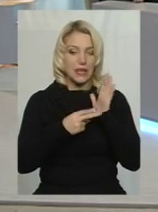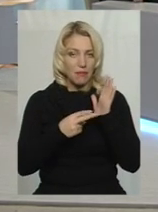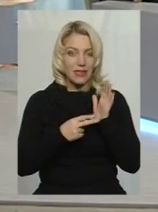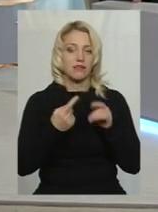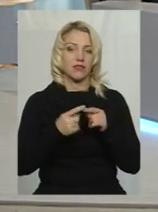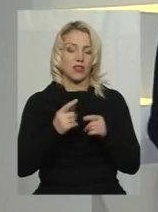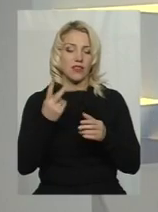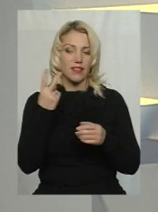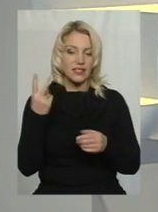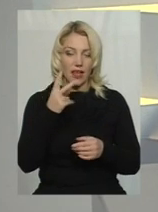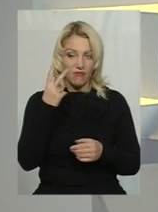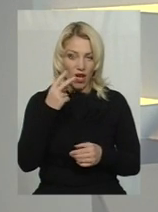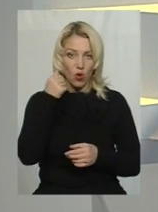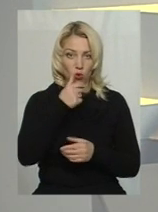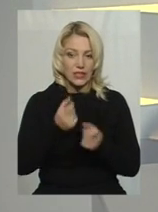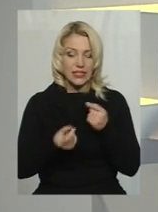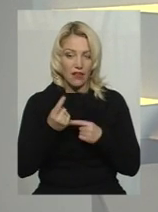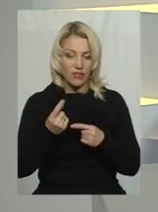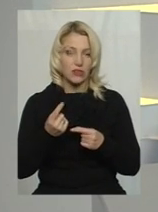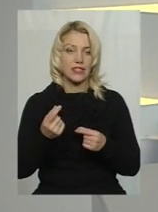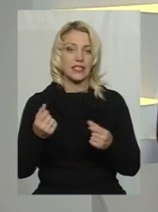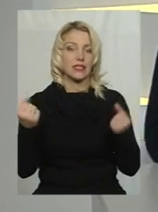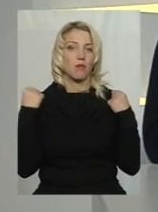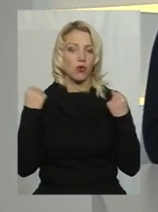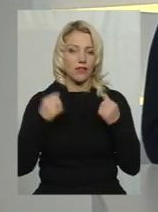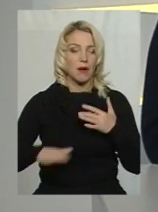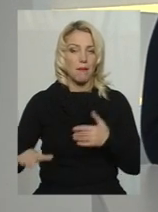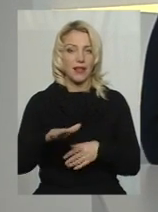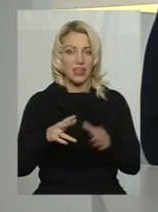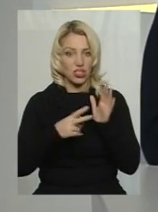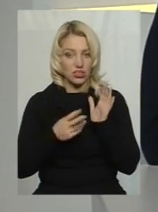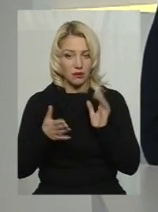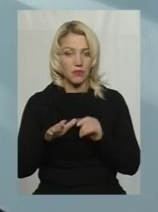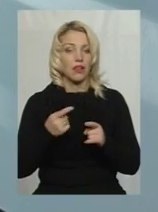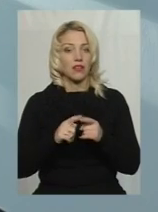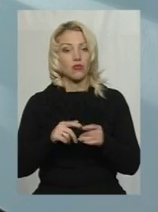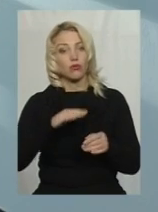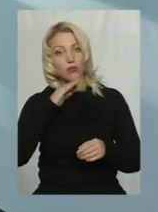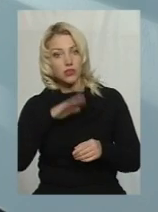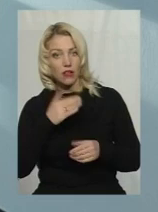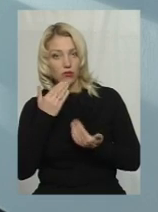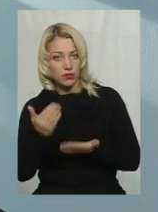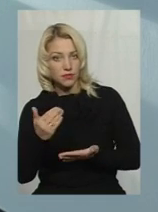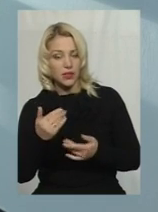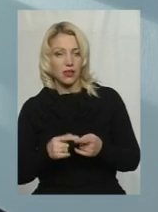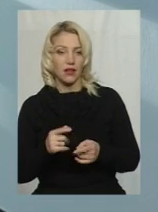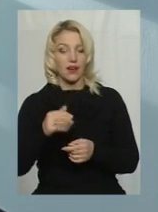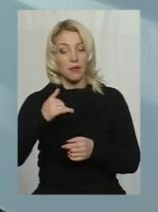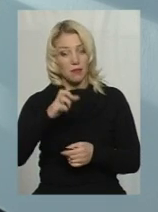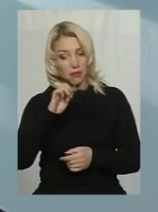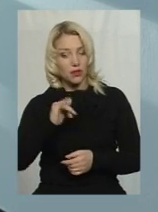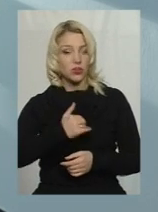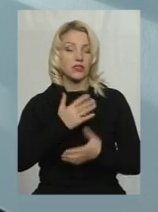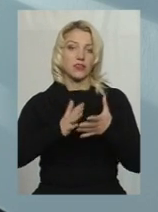Це за два роки. От таку динаміку вважаєте достатньою? Ну, не зовсім достатньо, хотілося б більше, але в